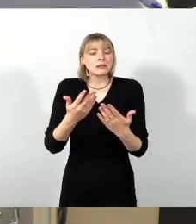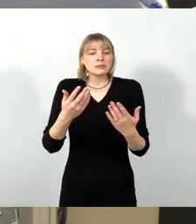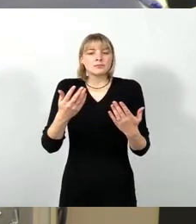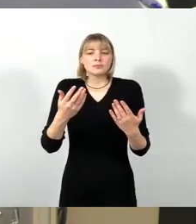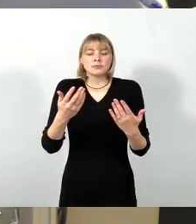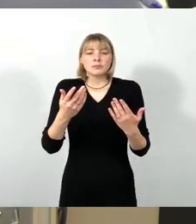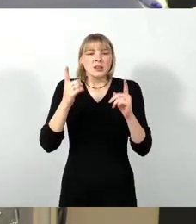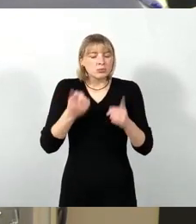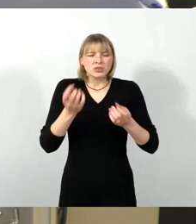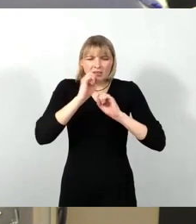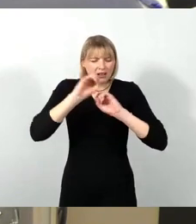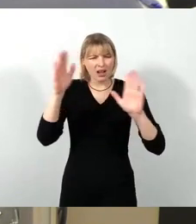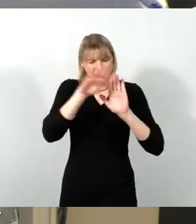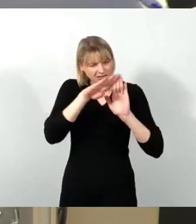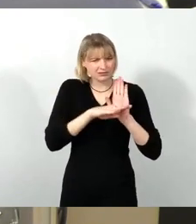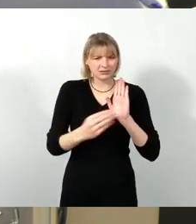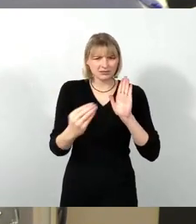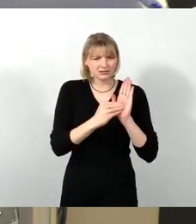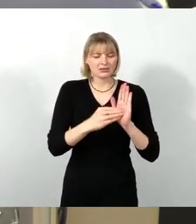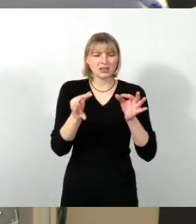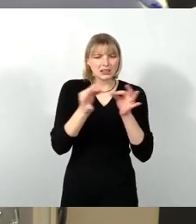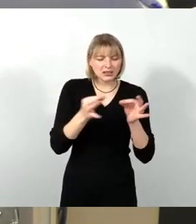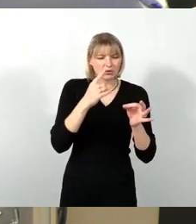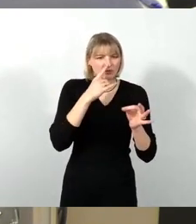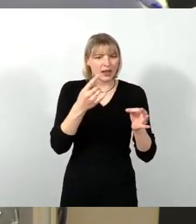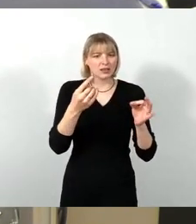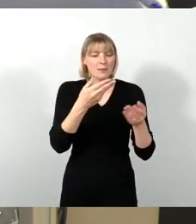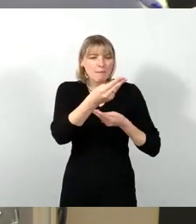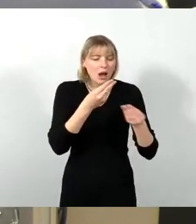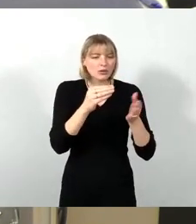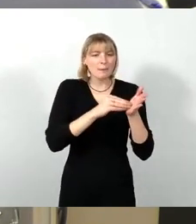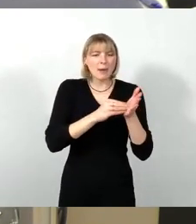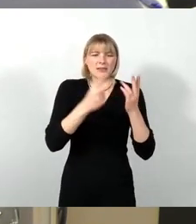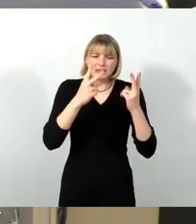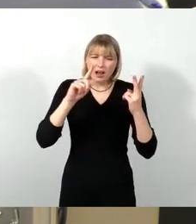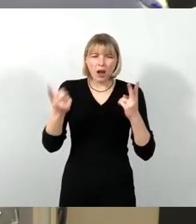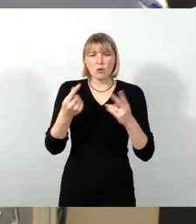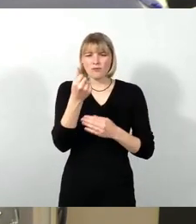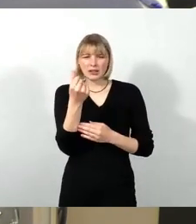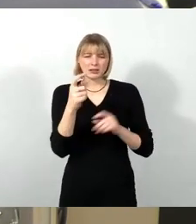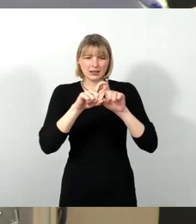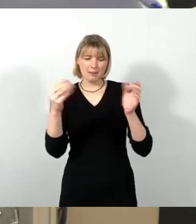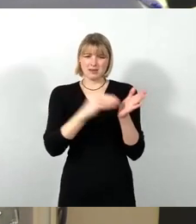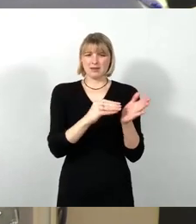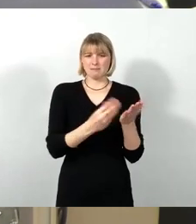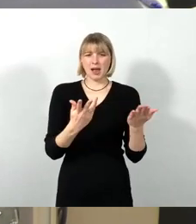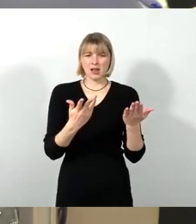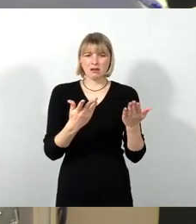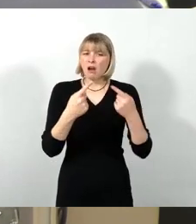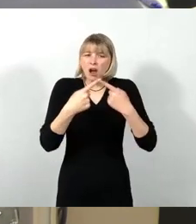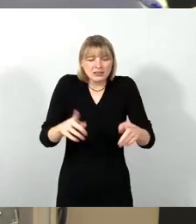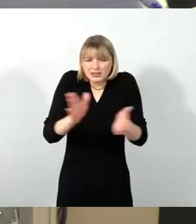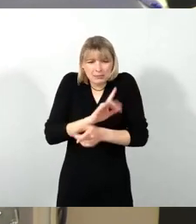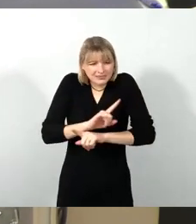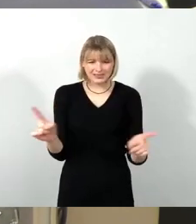so einer Satzung Dinge beraten werden, müssen finanzielle Aspekte eine Rolle spielen. Sonst funktioniert das nicht und die